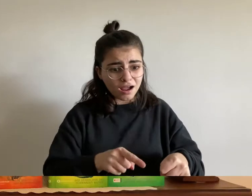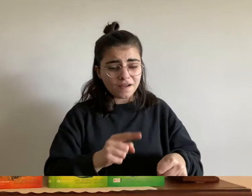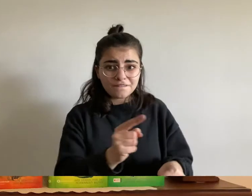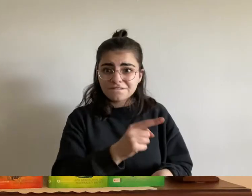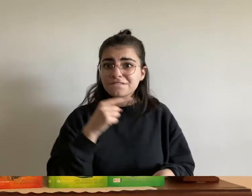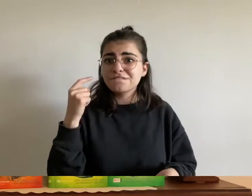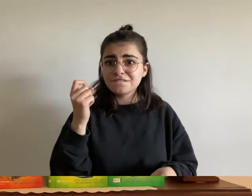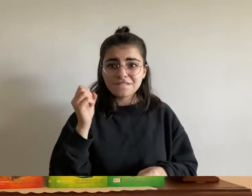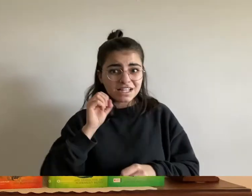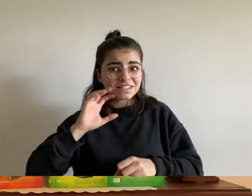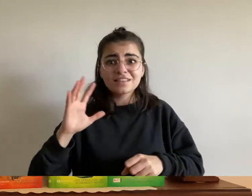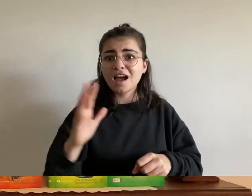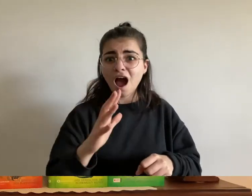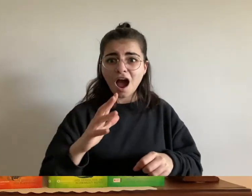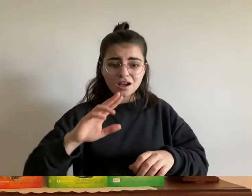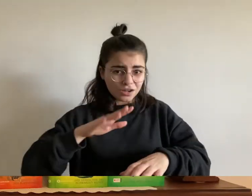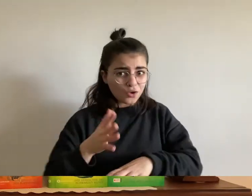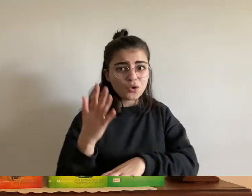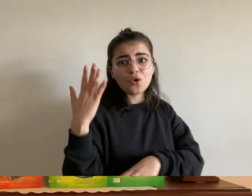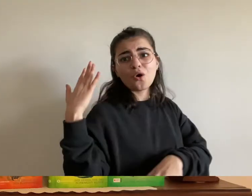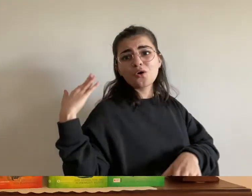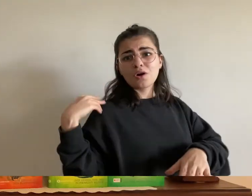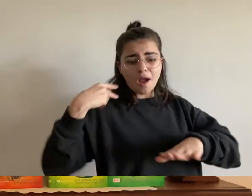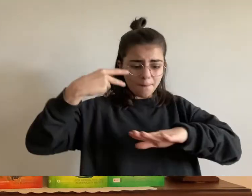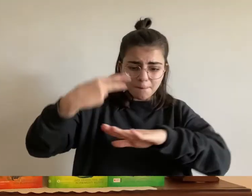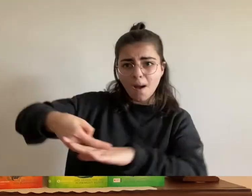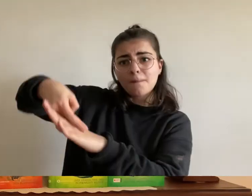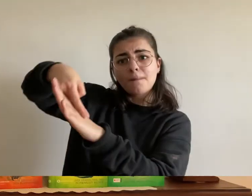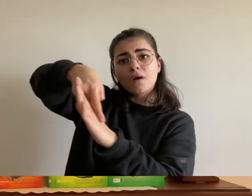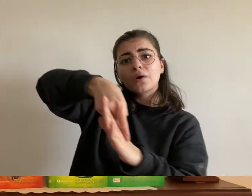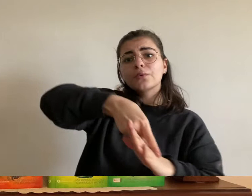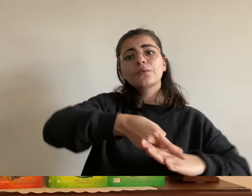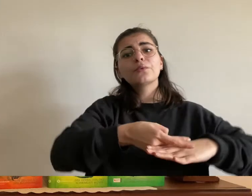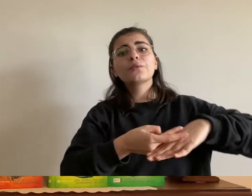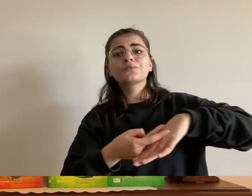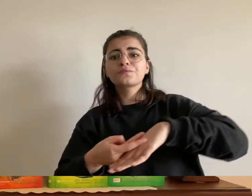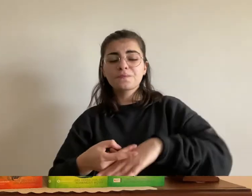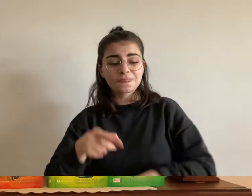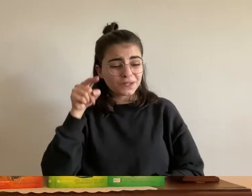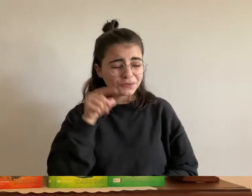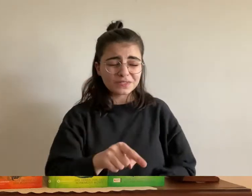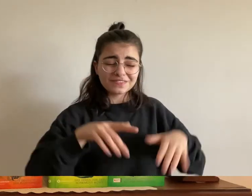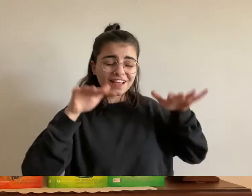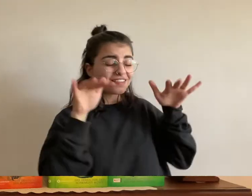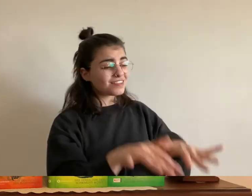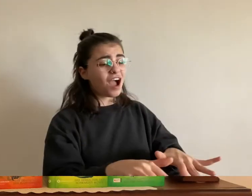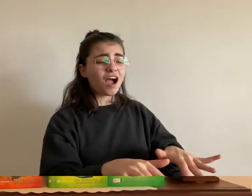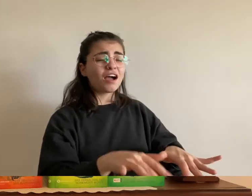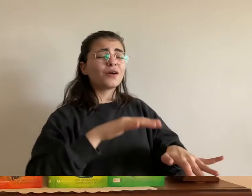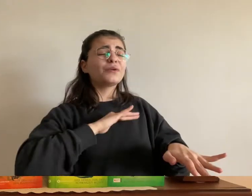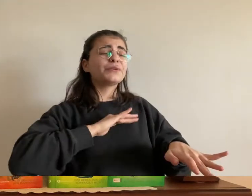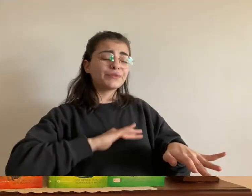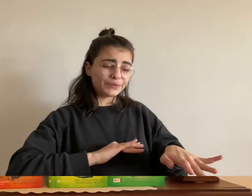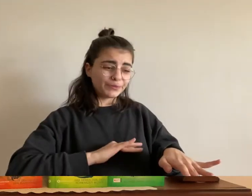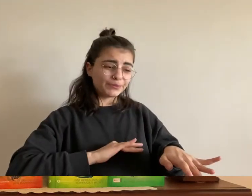den rücken des weißen drachens lag den aufgefangen hatte du bist wieder da der drache stieg einen schnauben aus und